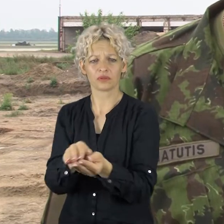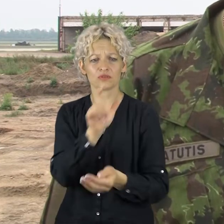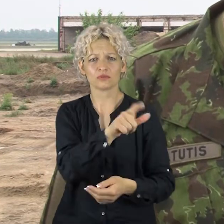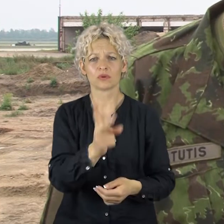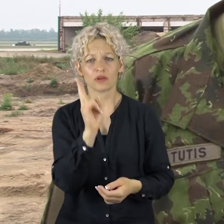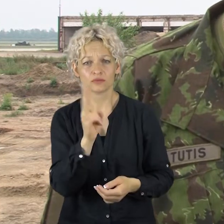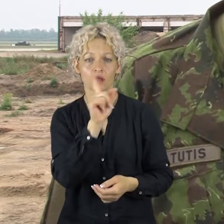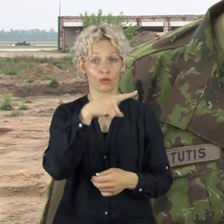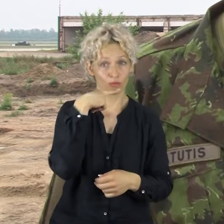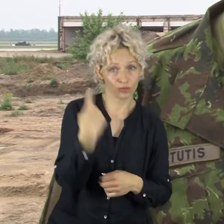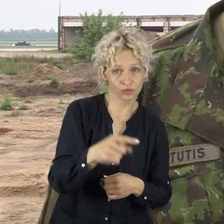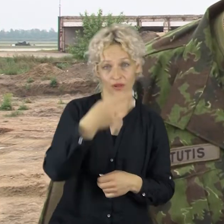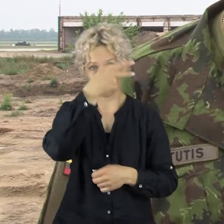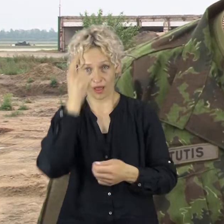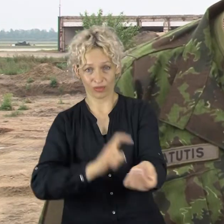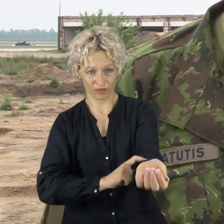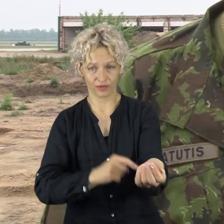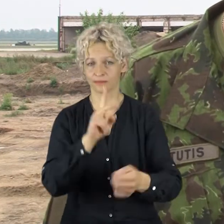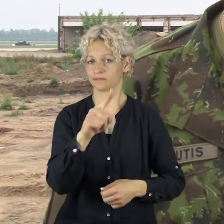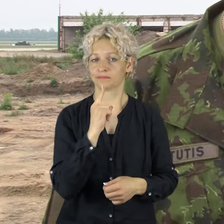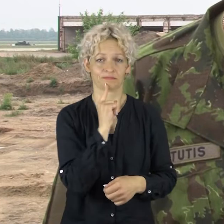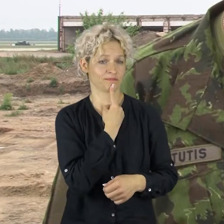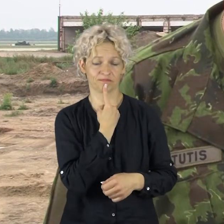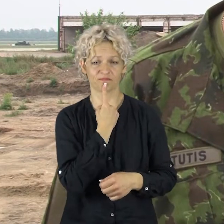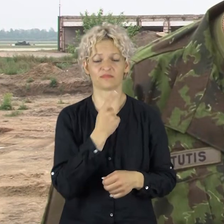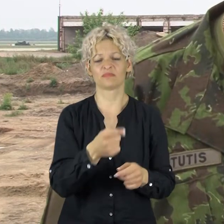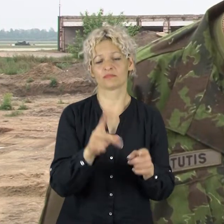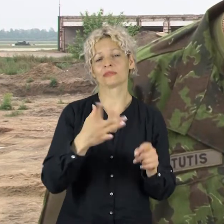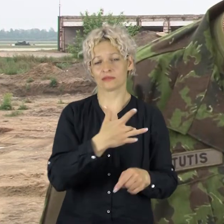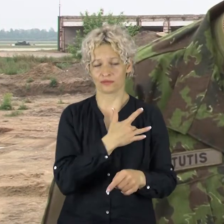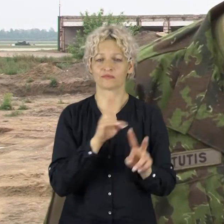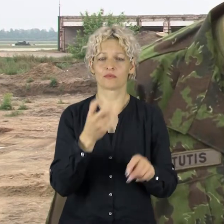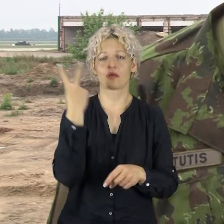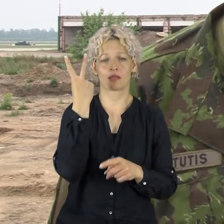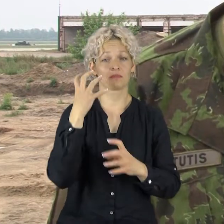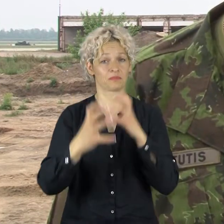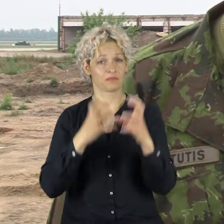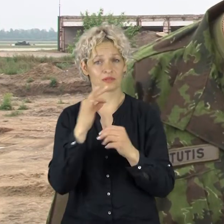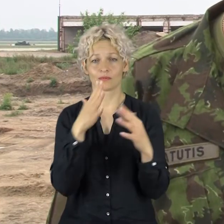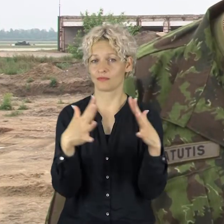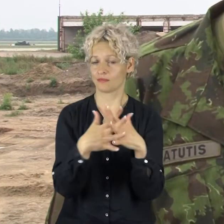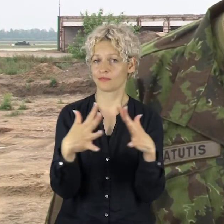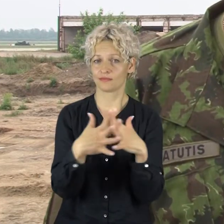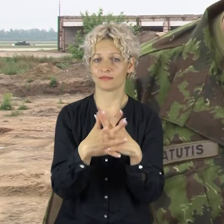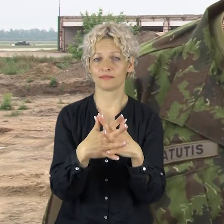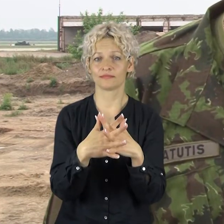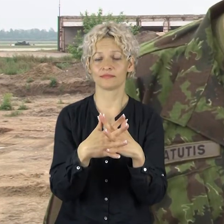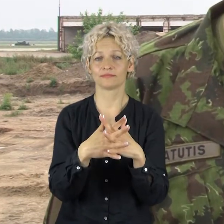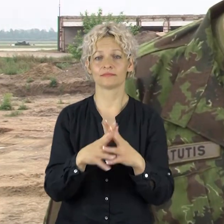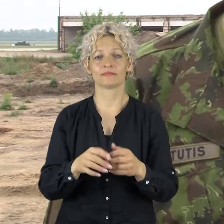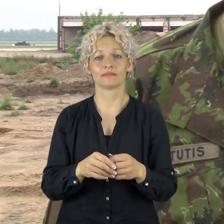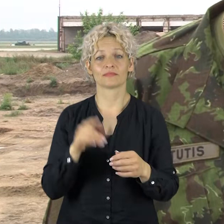Galbūt net ir tautybė. Periodas iš principo, kaip ir aiškus, jau yra antras pasaulinis karas. Ir